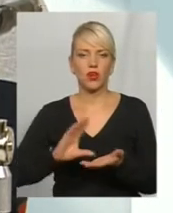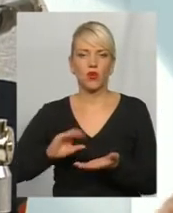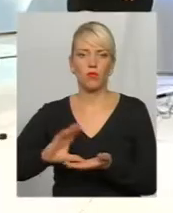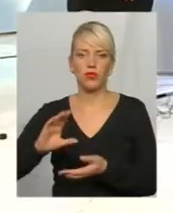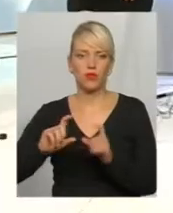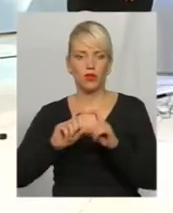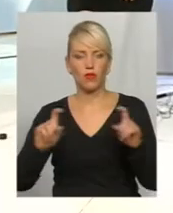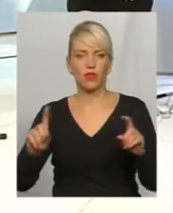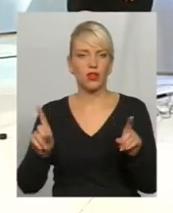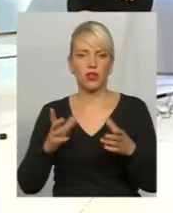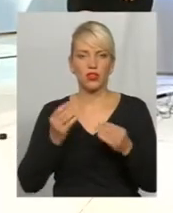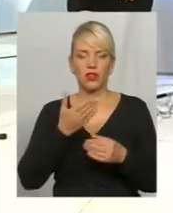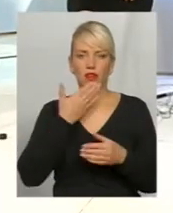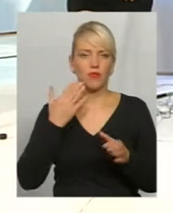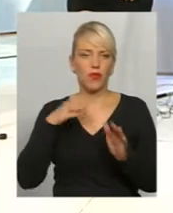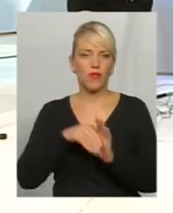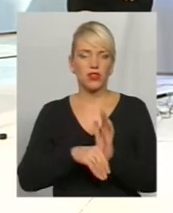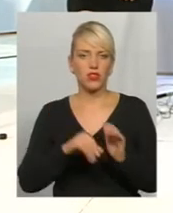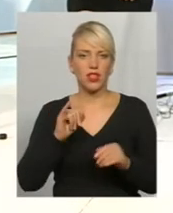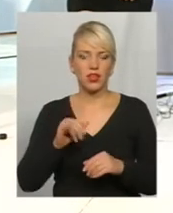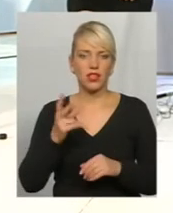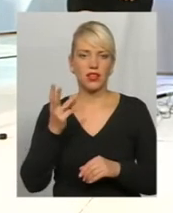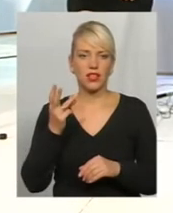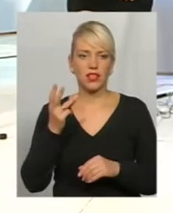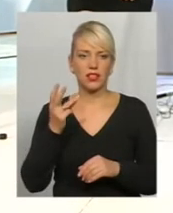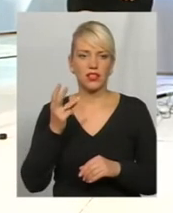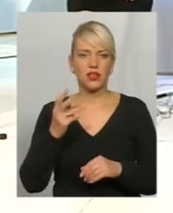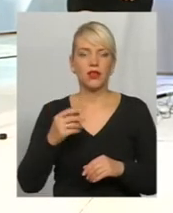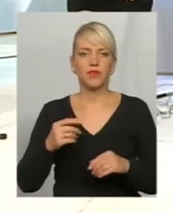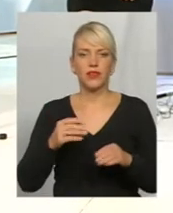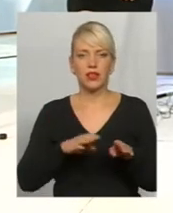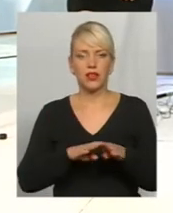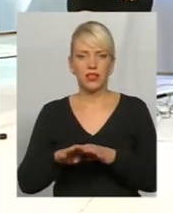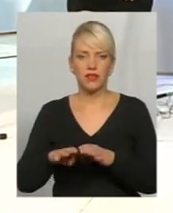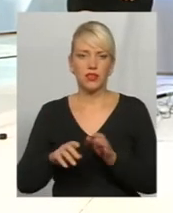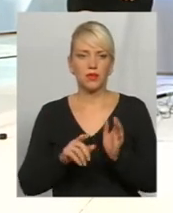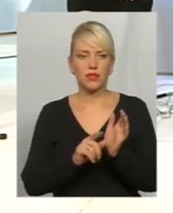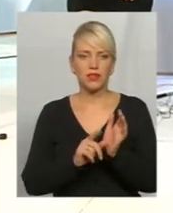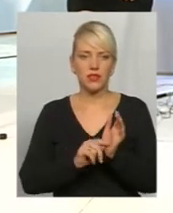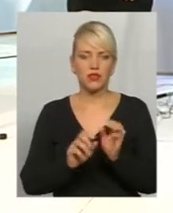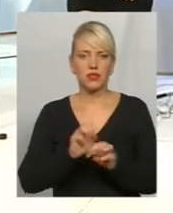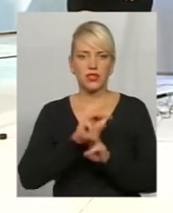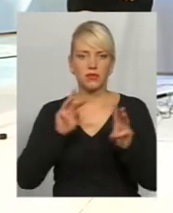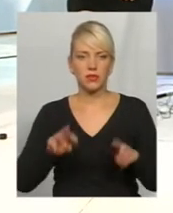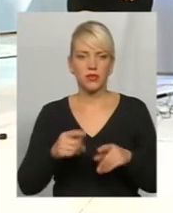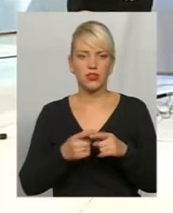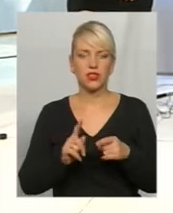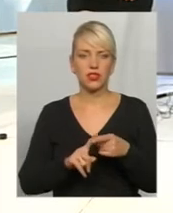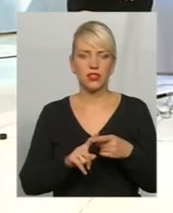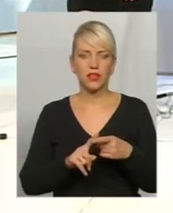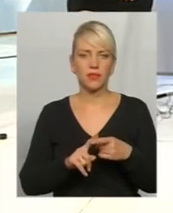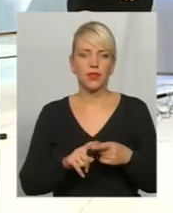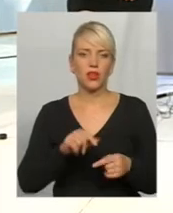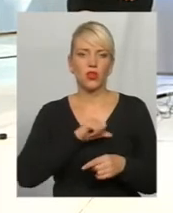день ще не запроваджена, не працює. І третій рівень системи пенсійного забезпечення – це якраз таки